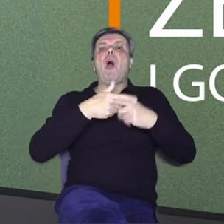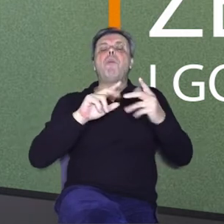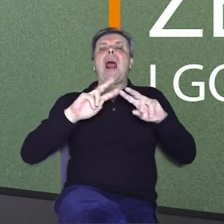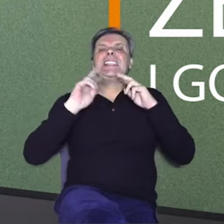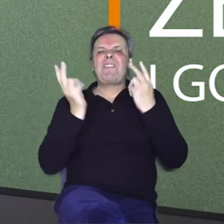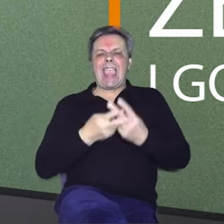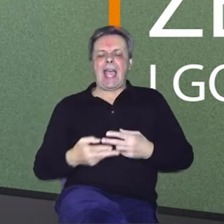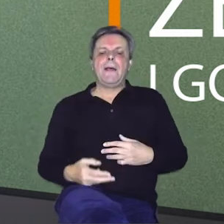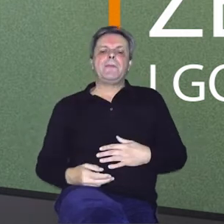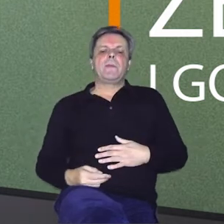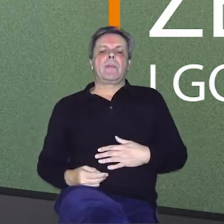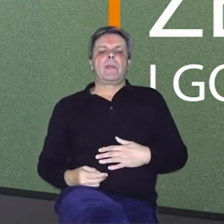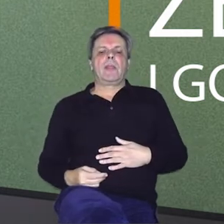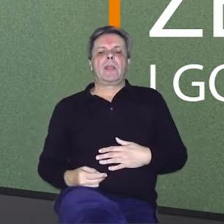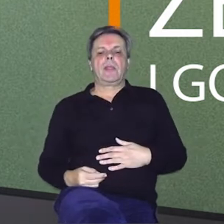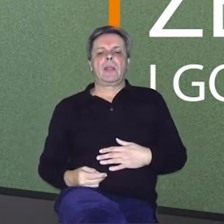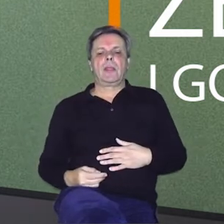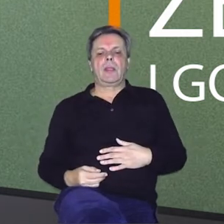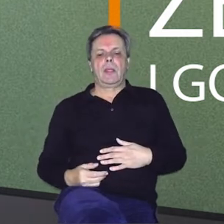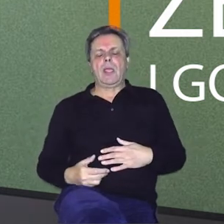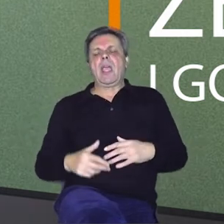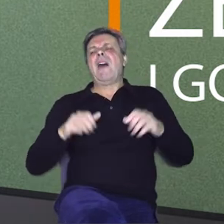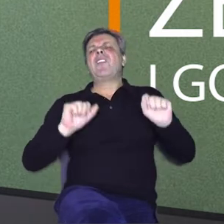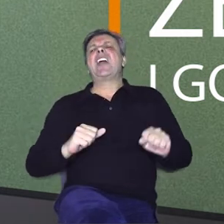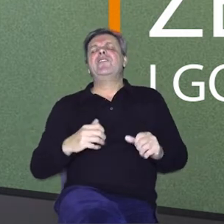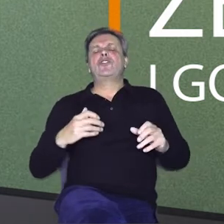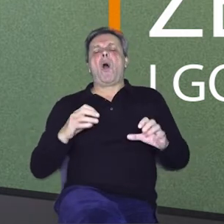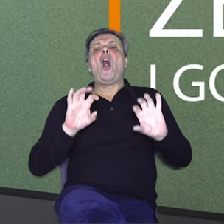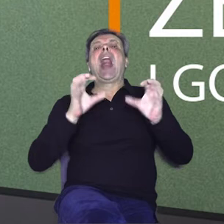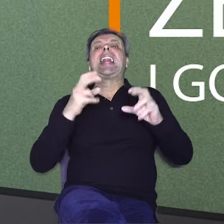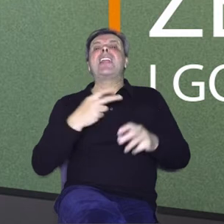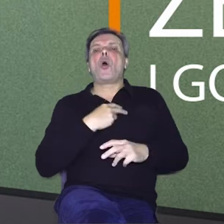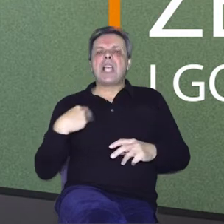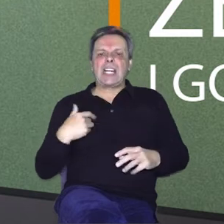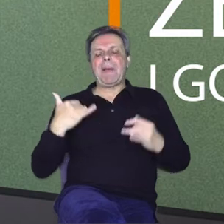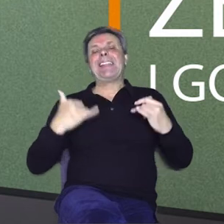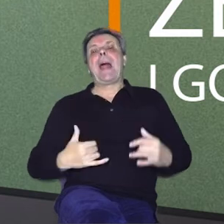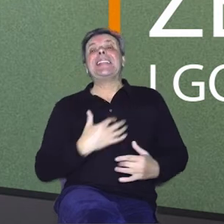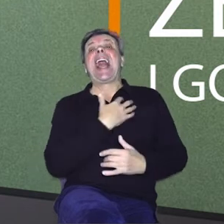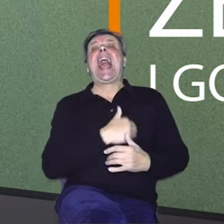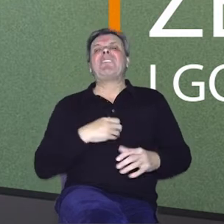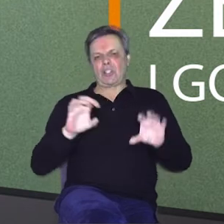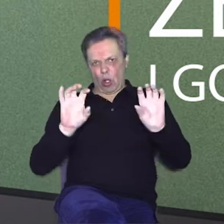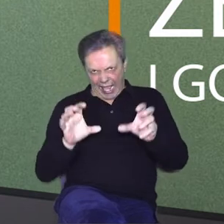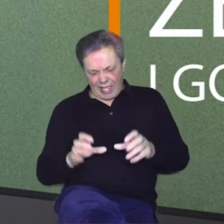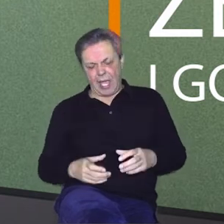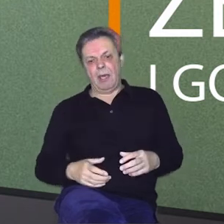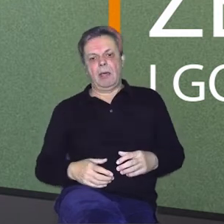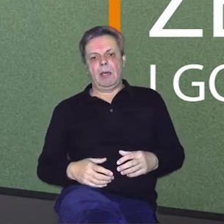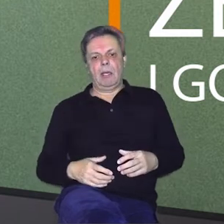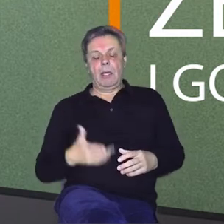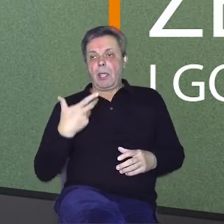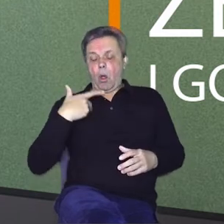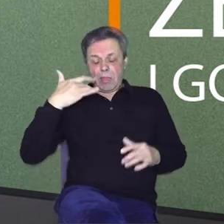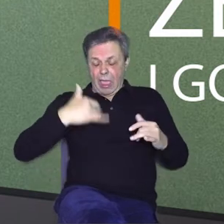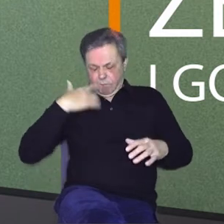nekadašnjih vlasništvo radio Zagreba, danas Hrvatskog radija. I onda